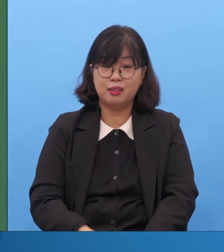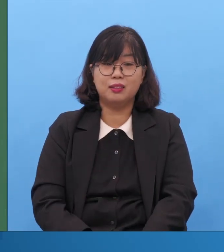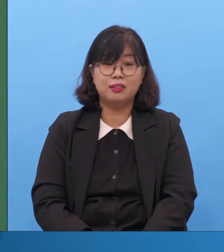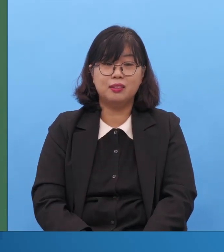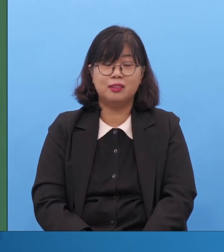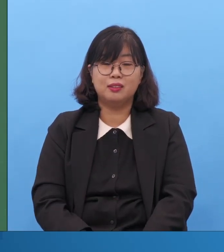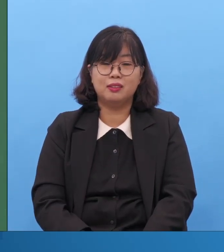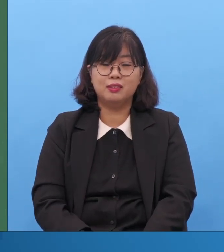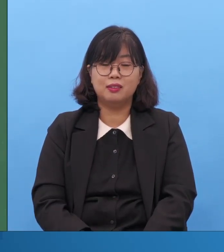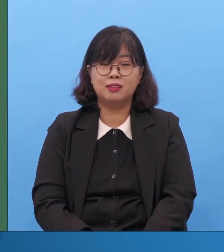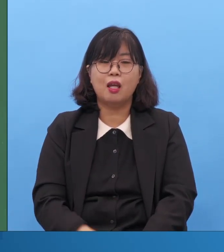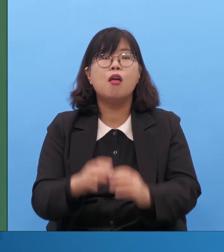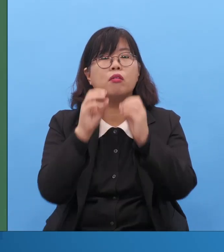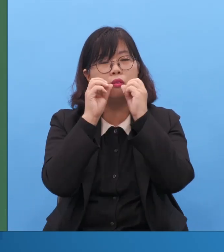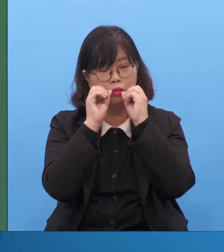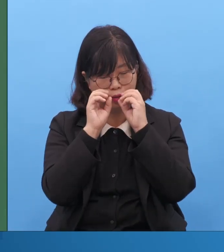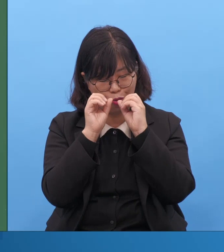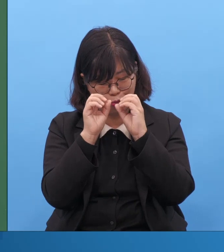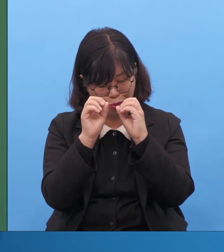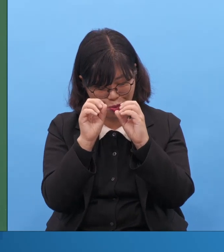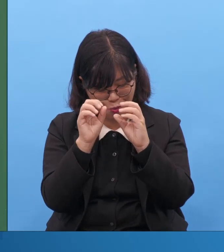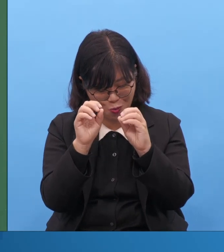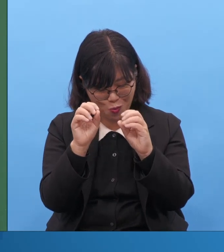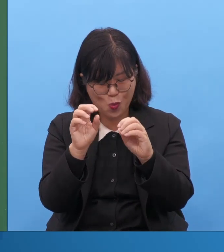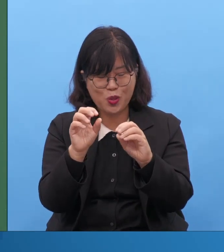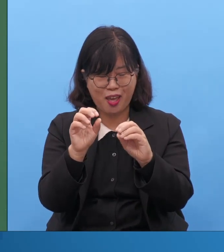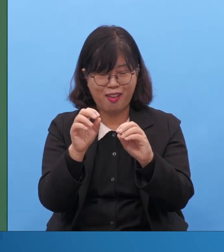이때부터 이제는 전도의 망대가 생기는 겁니다